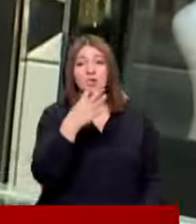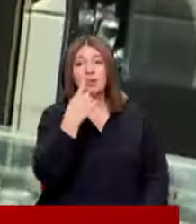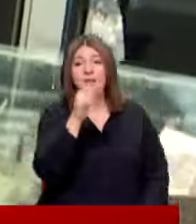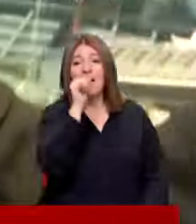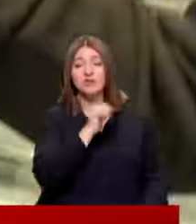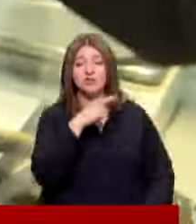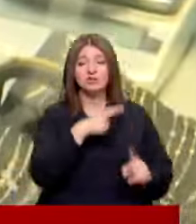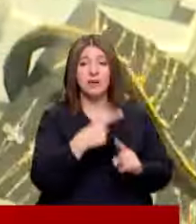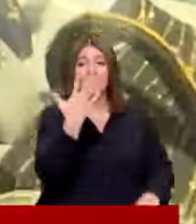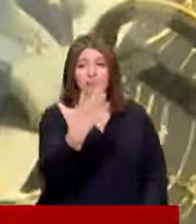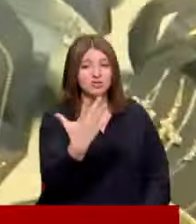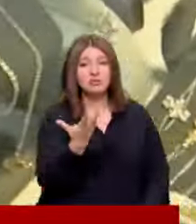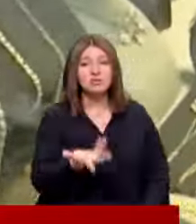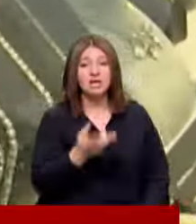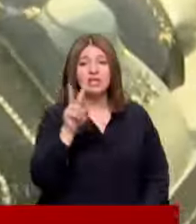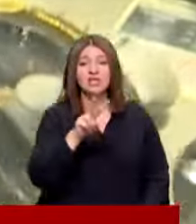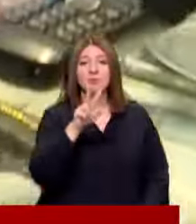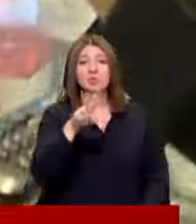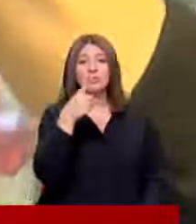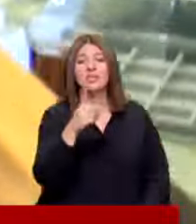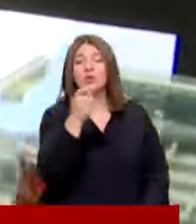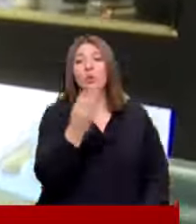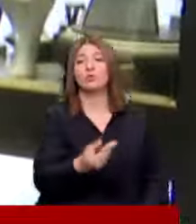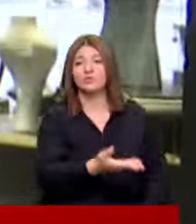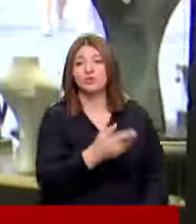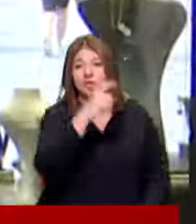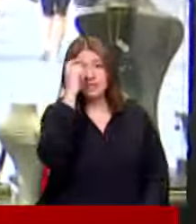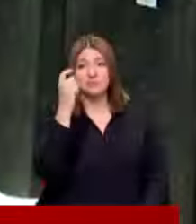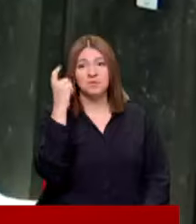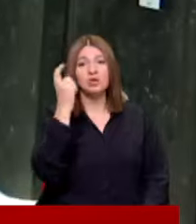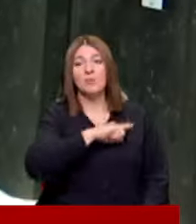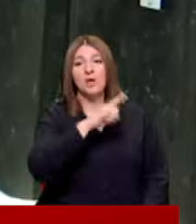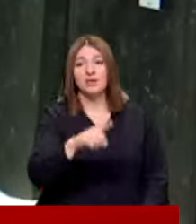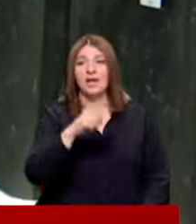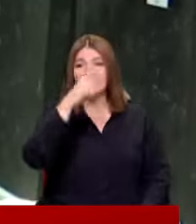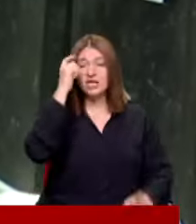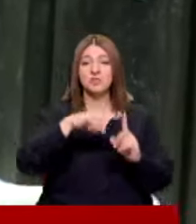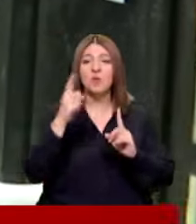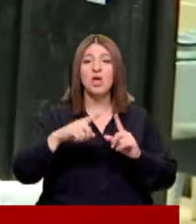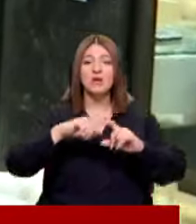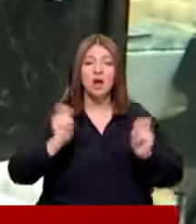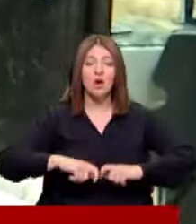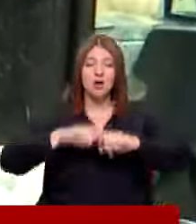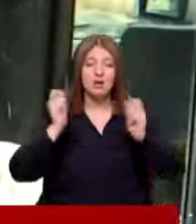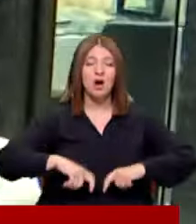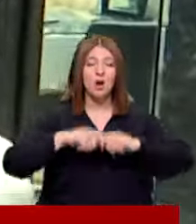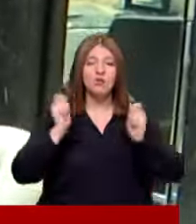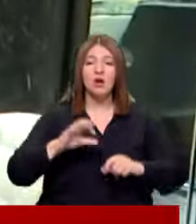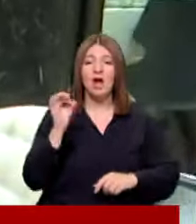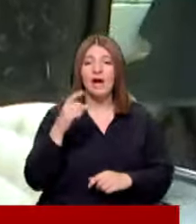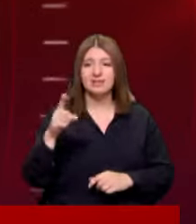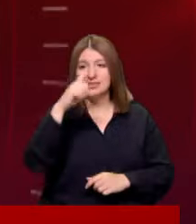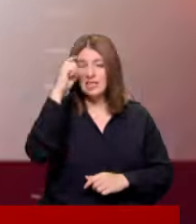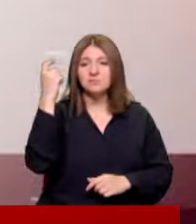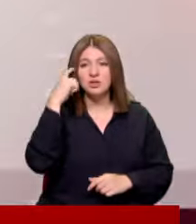bin 600 çarpı 5 yaparsak 23 bin lirası olmuş Yazın başından şu ana kadar Yaz boyu rekor üstüne Rekor kırdı altın